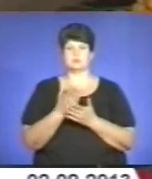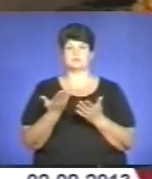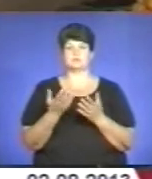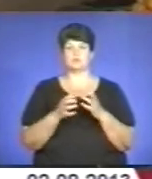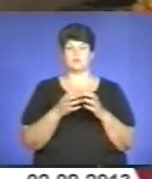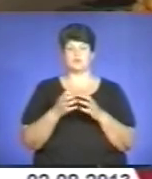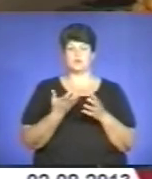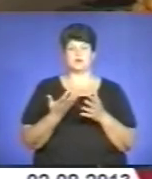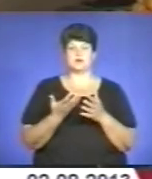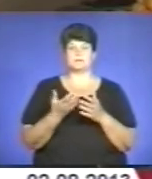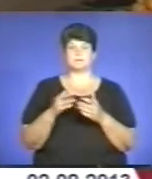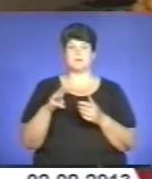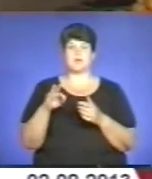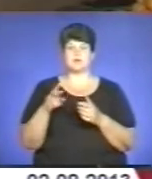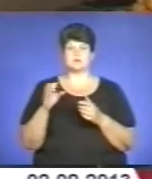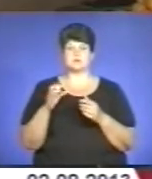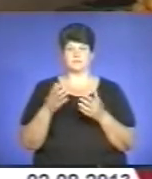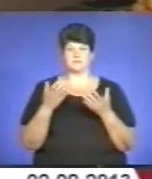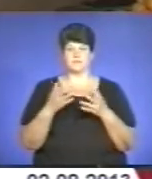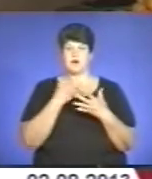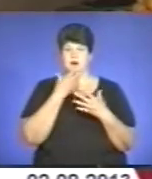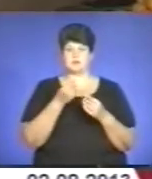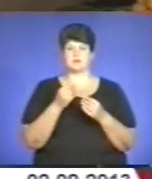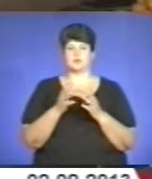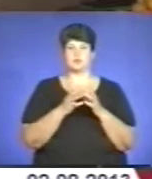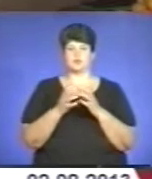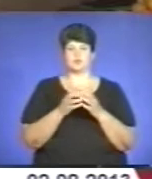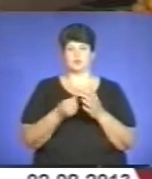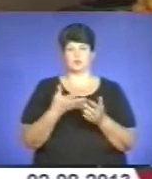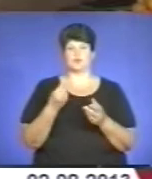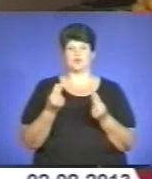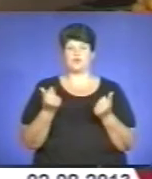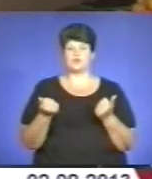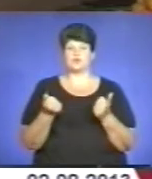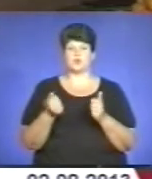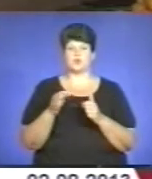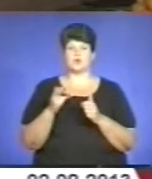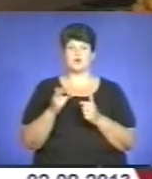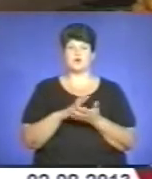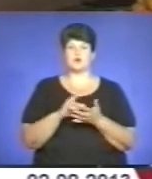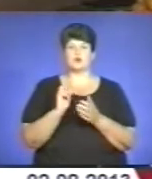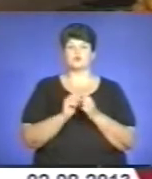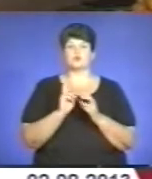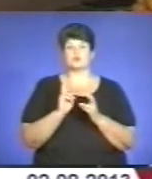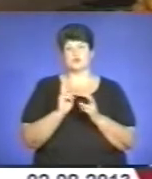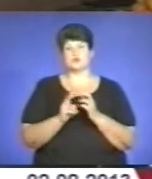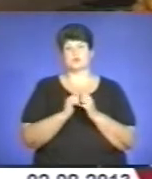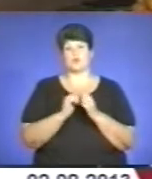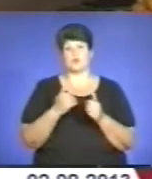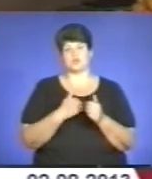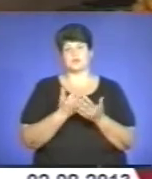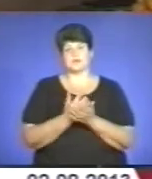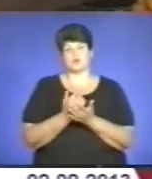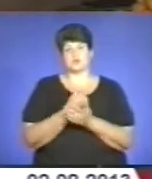Більша така місиста, помідора гарна. У мене дорожчі кошти, тому що кожен орендатор чи фермер, що вирощує цей товар, він теж хоче заробити. Він нам